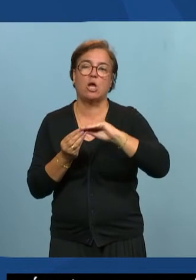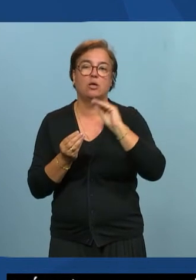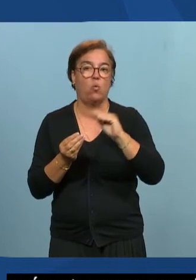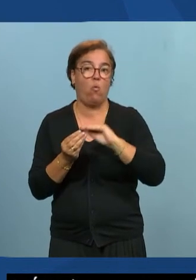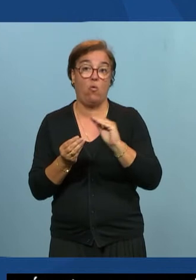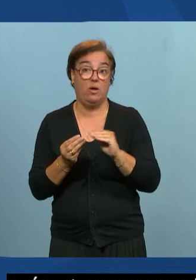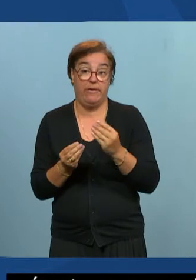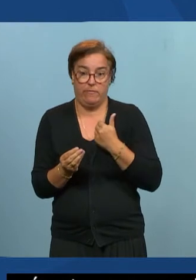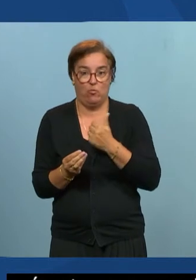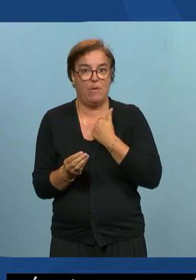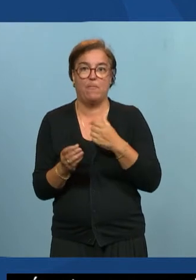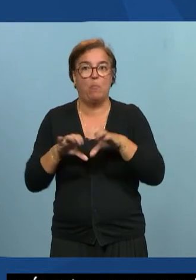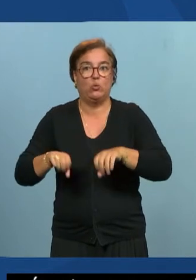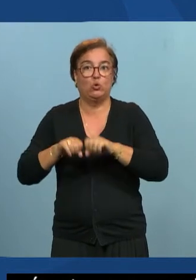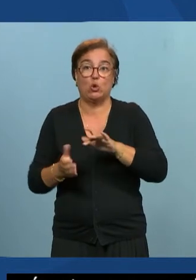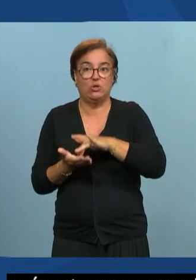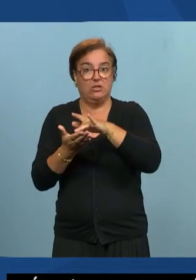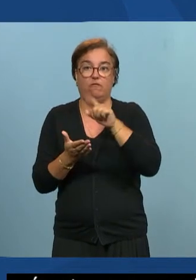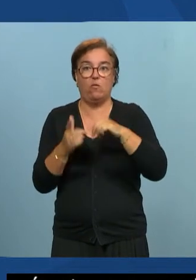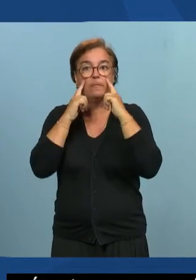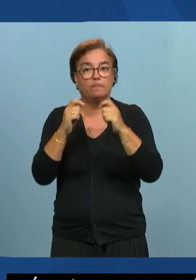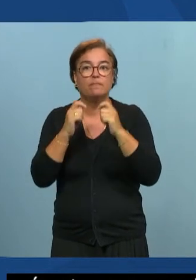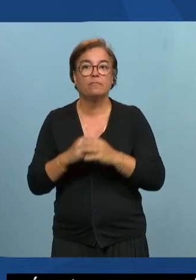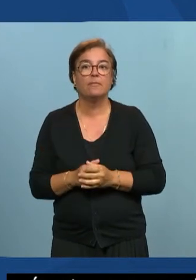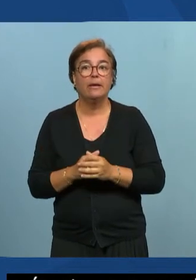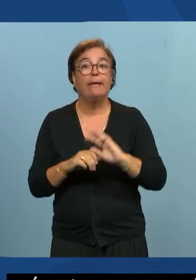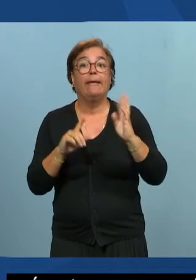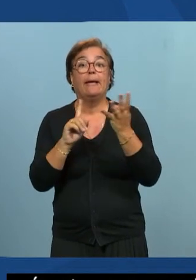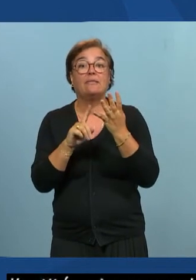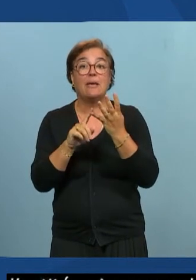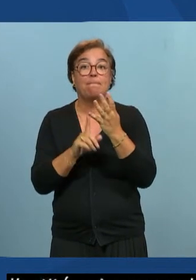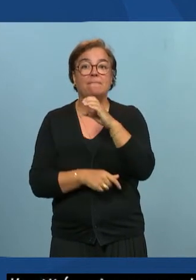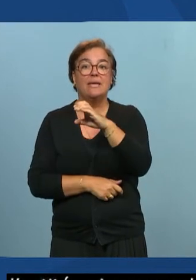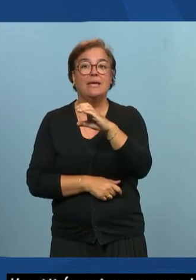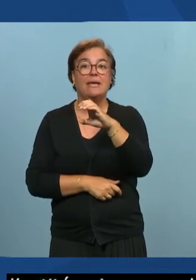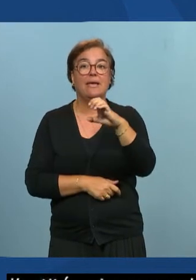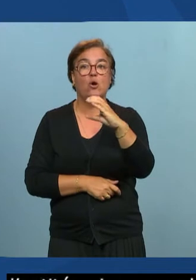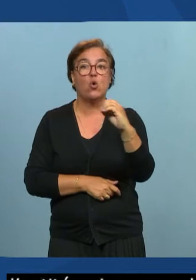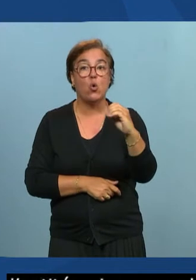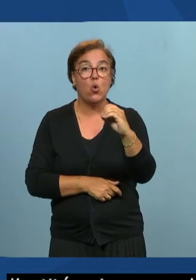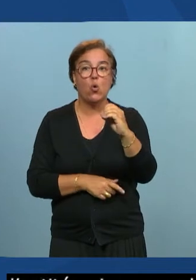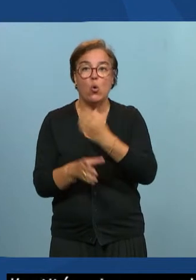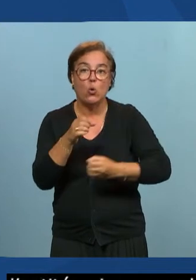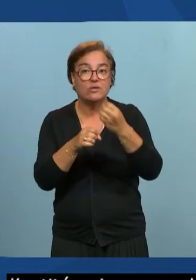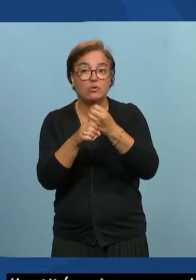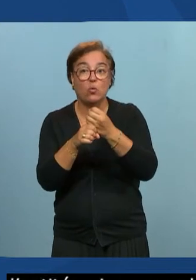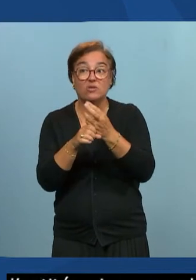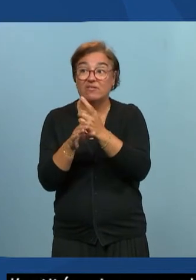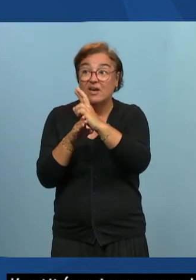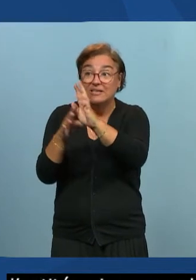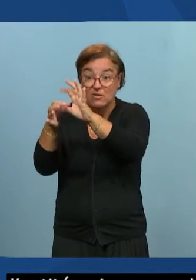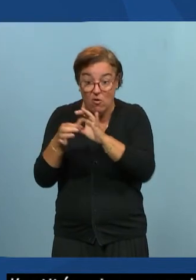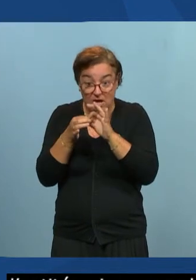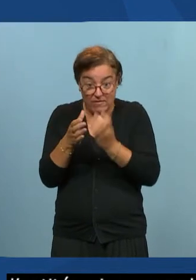sites. Et pour finir, vous avez la question de l'éco-conception, où ce n pas un risque directement associé au projet web, mais